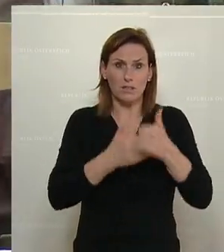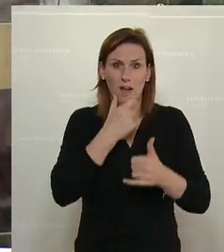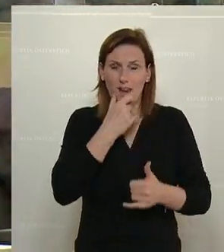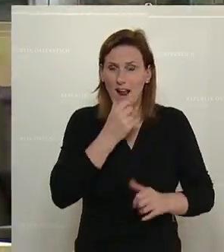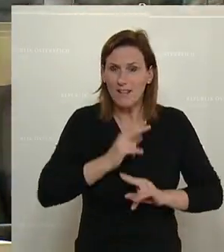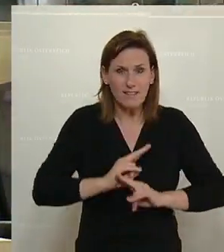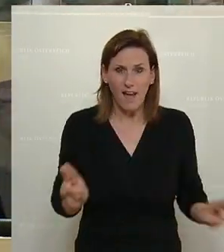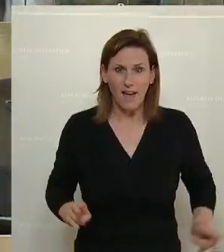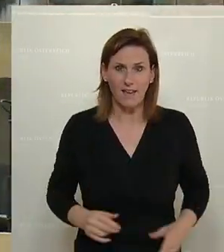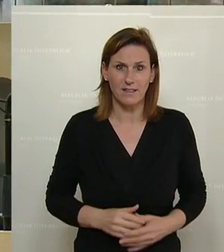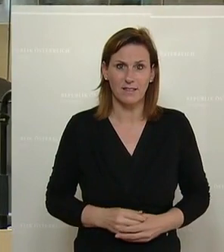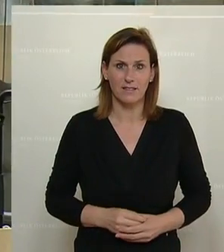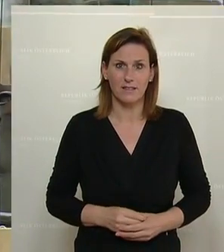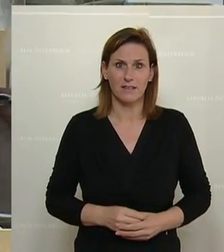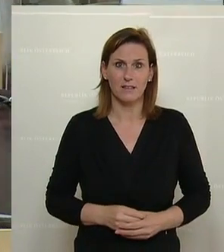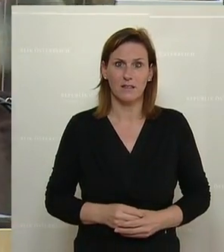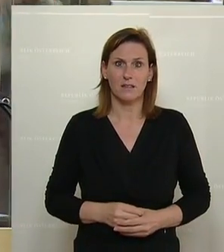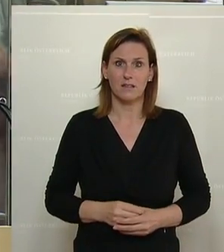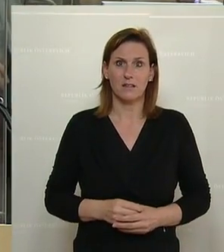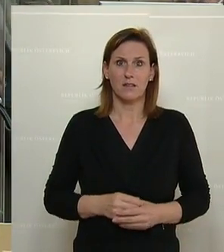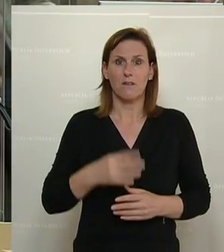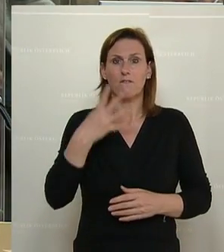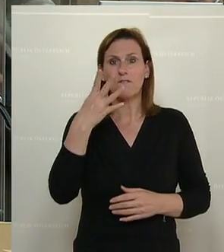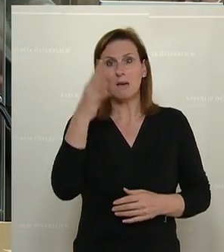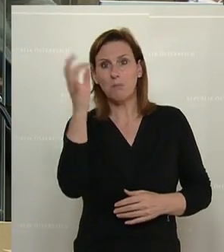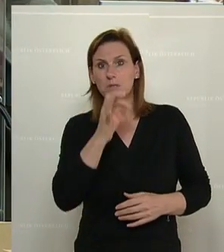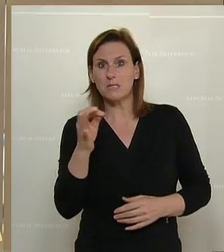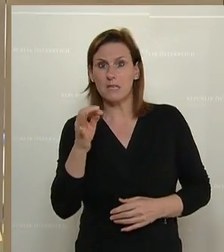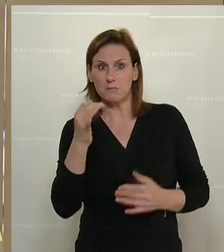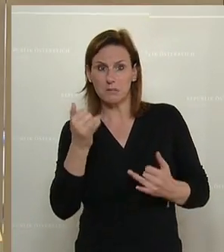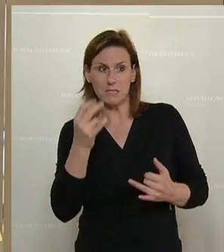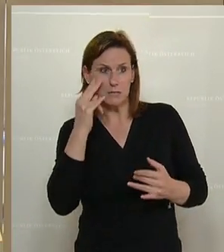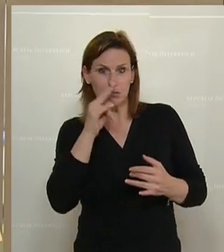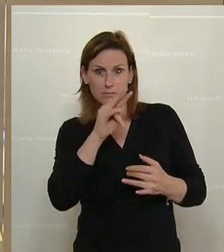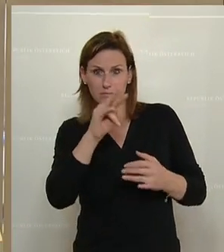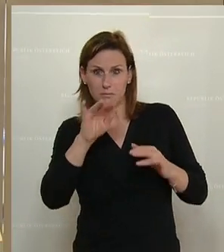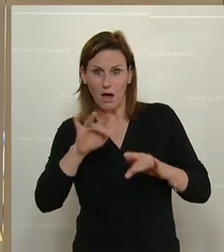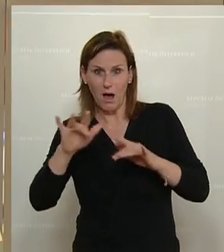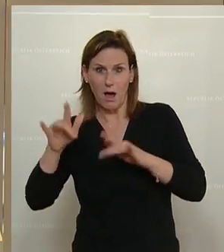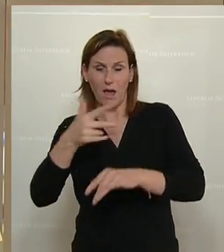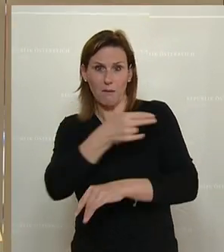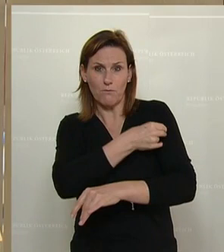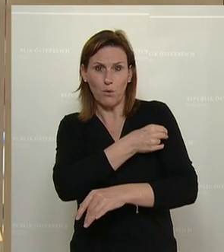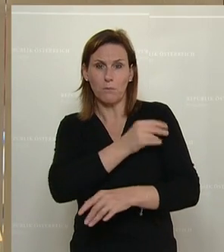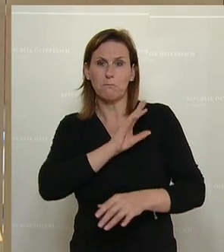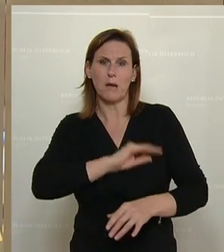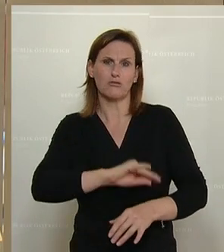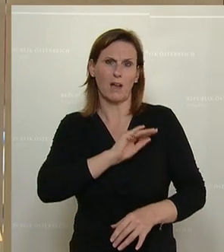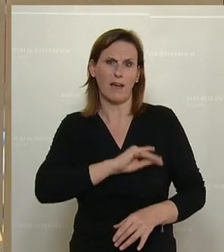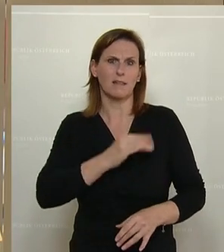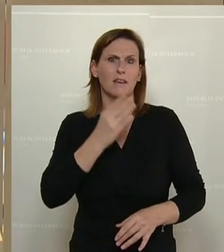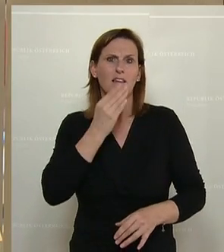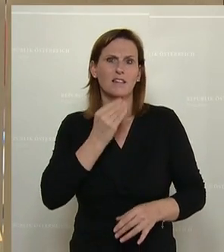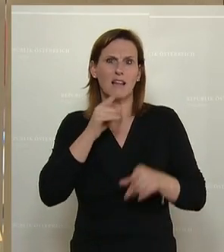Eine Durchimpfungsrate von knapp über 4 Prozent. Ein bescheidenes Ergebnis. Israel hat gleich viele